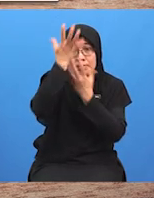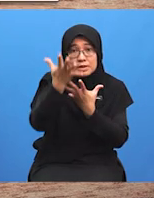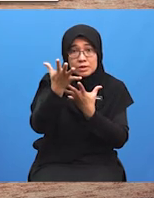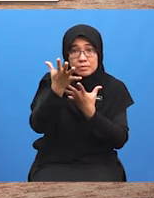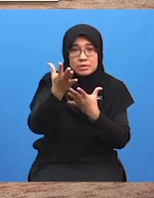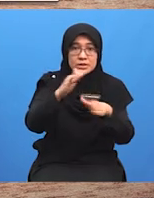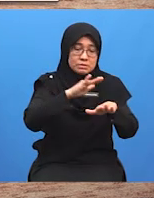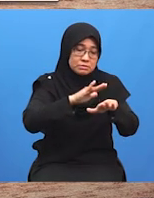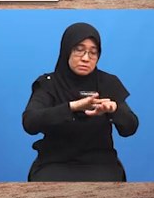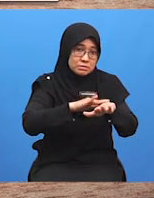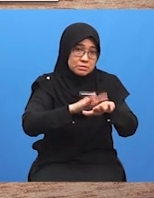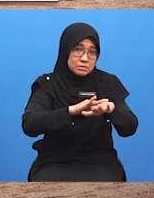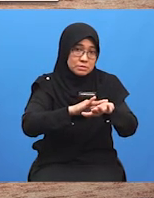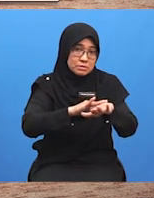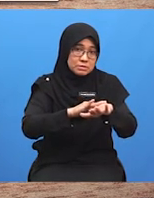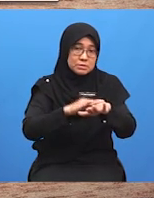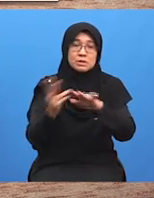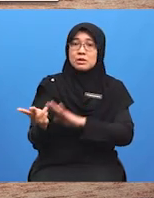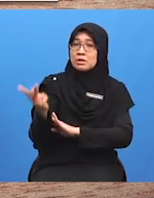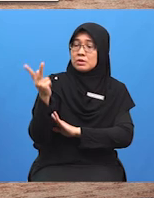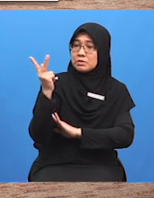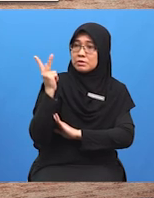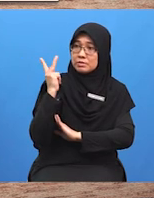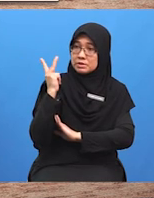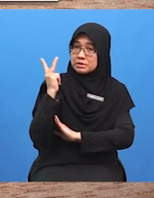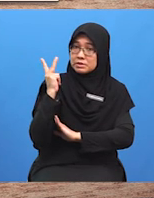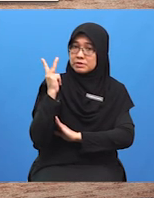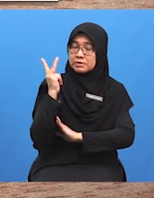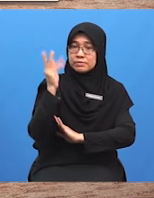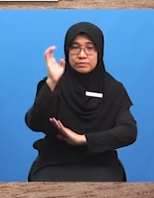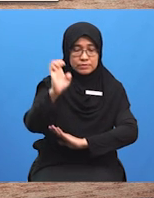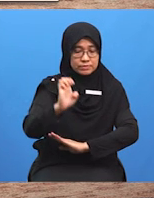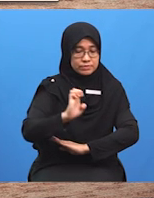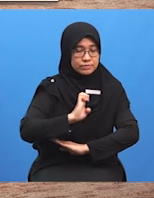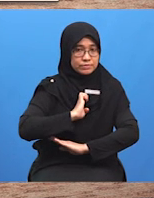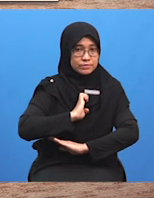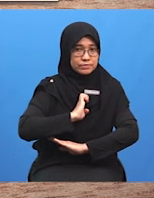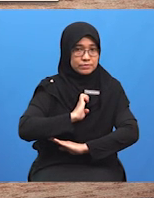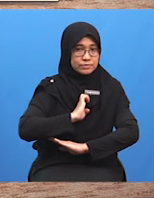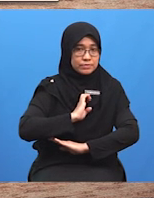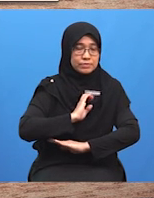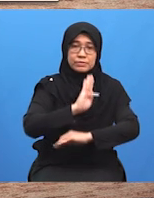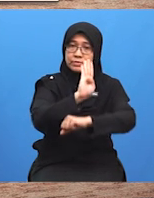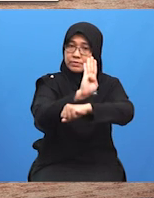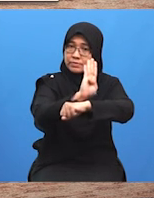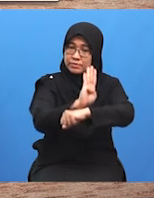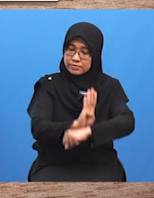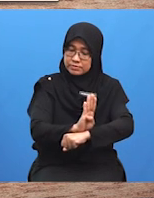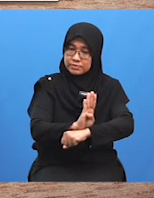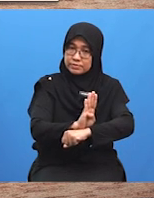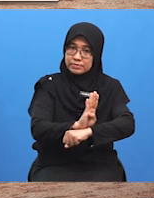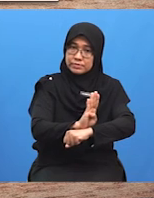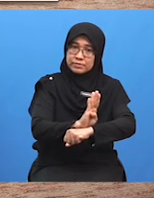Kedua, masa Ketiga, kuasa Keempat, etika Kelima,